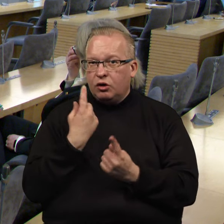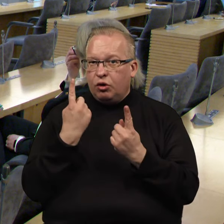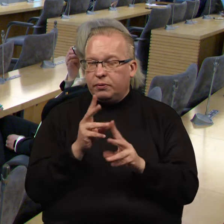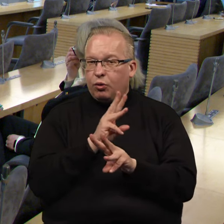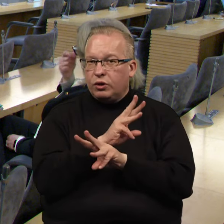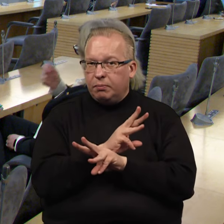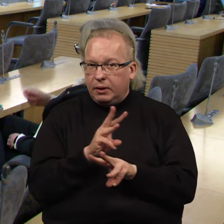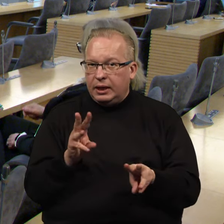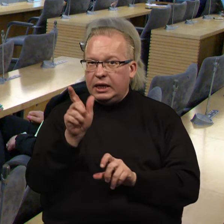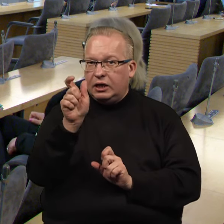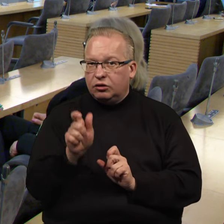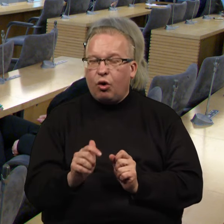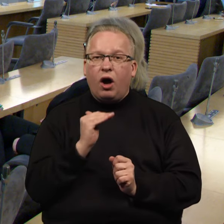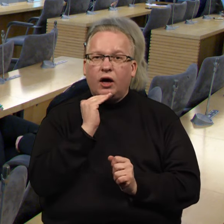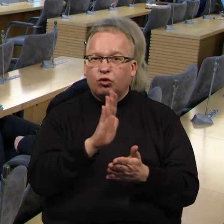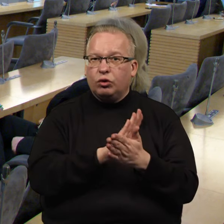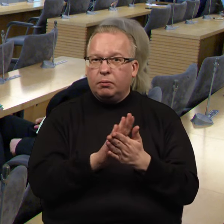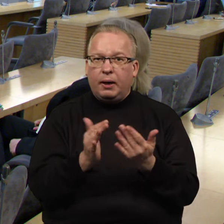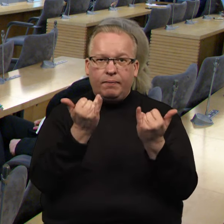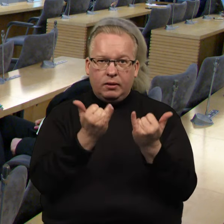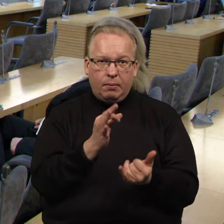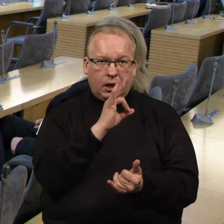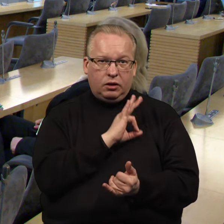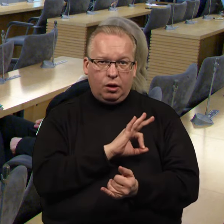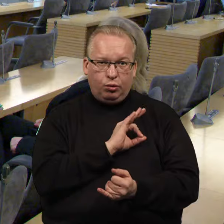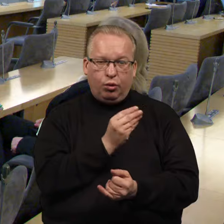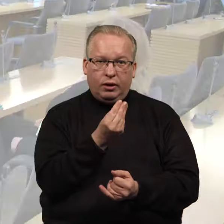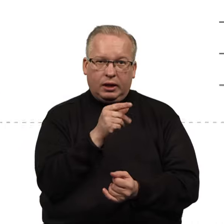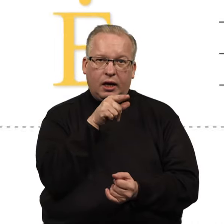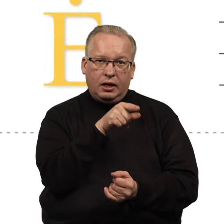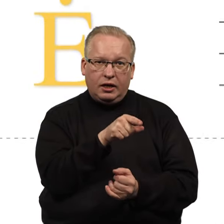ministro ir iškumo dėl skaidrumo dabar naudojant lėšas gynybai.